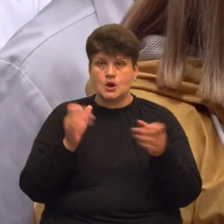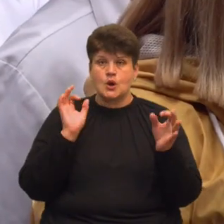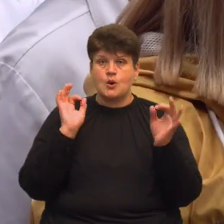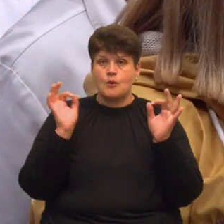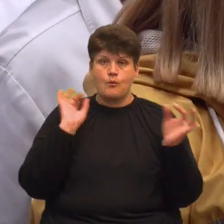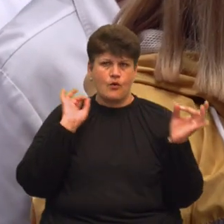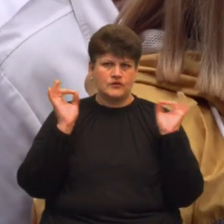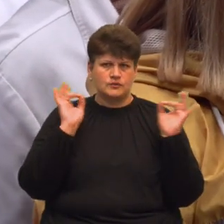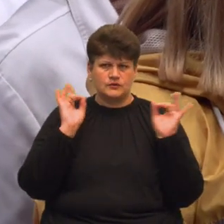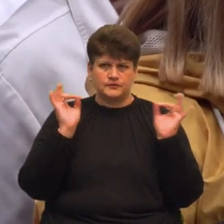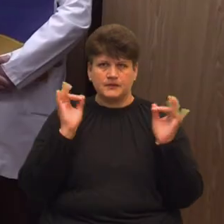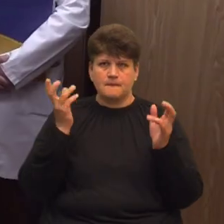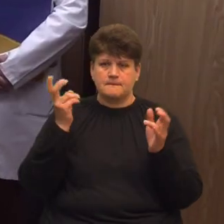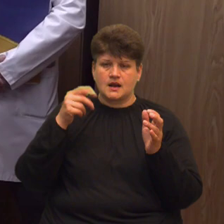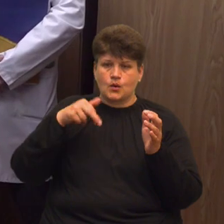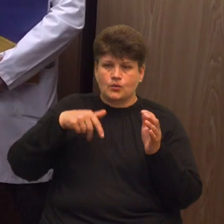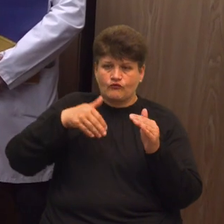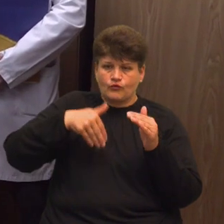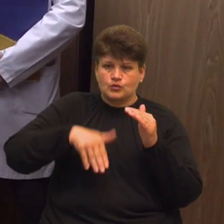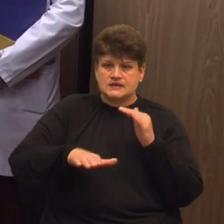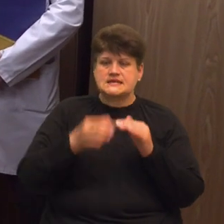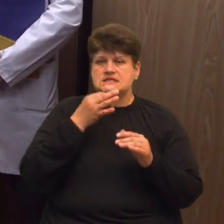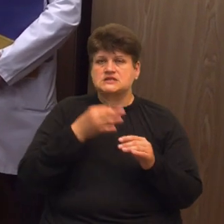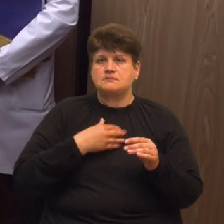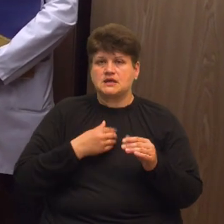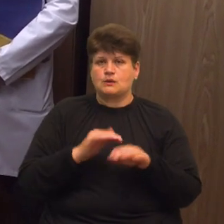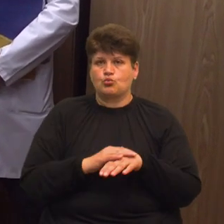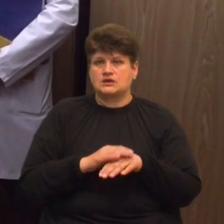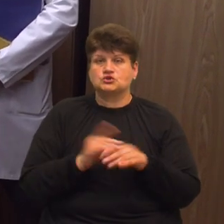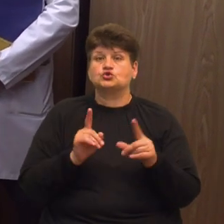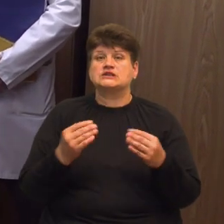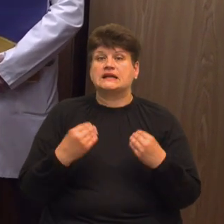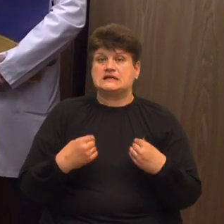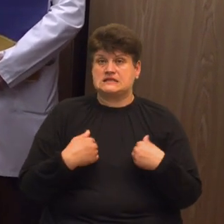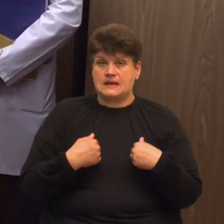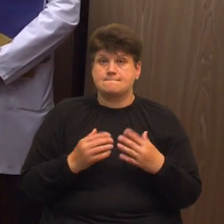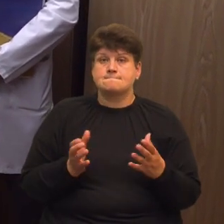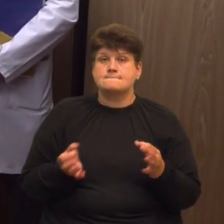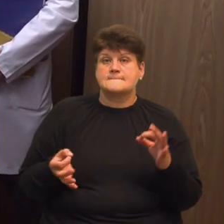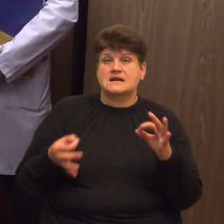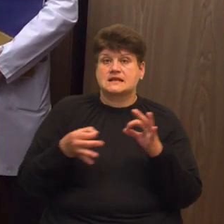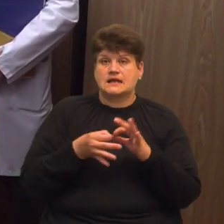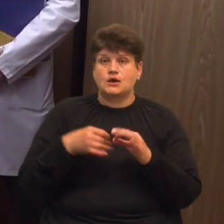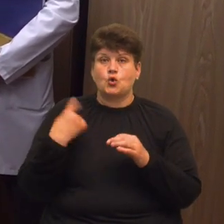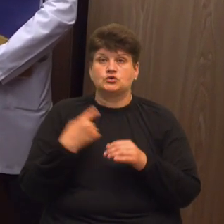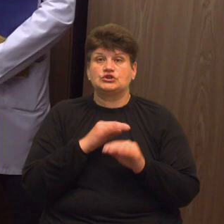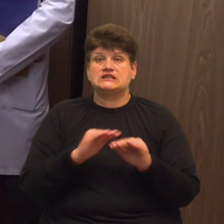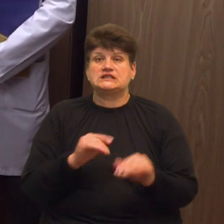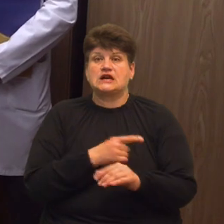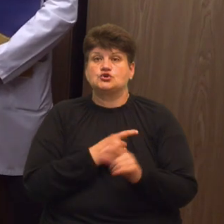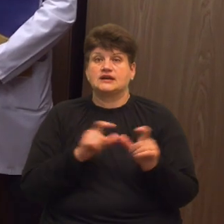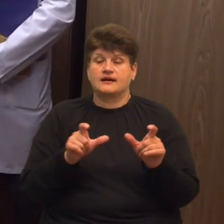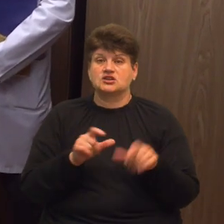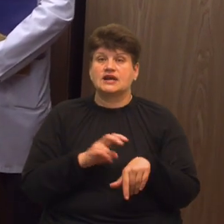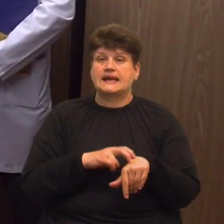працівники переходять в укриття. Скажіть мені, будь ласка, що дасть нам приєднання до обласної дитячої лікарні? Чи лікар,